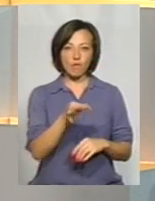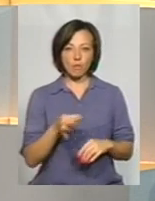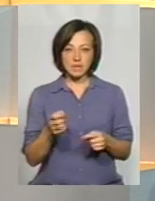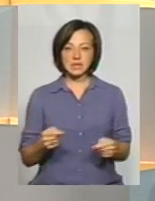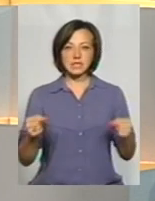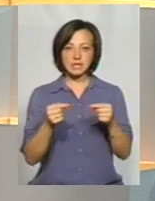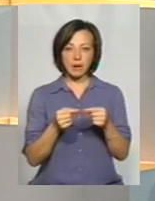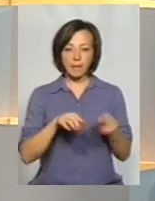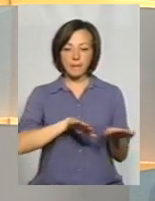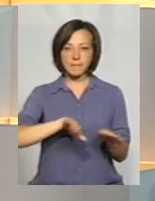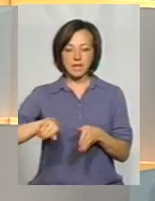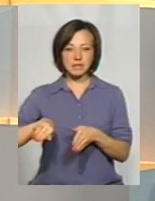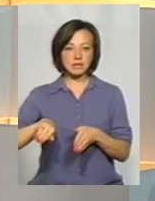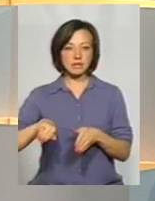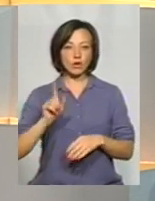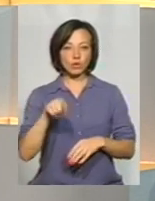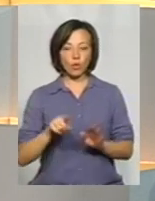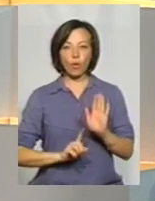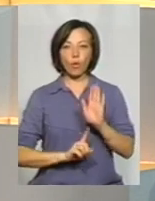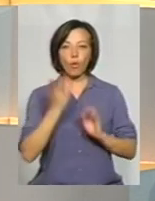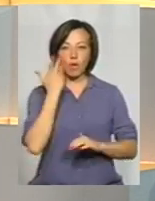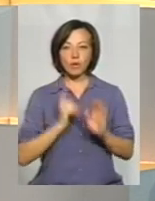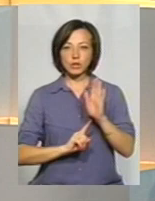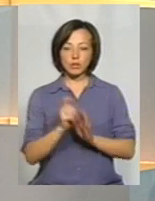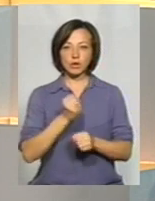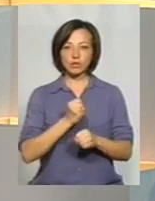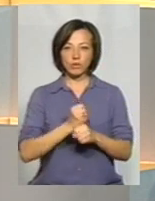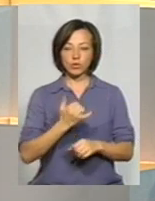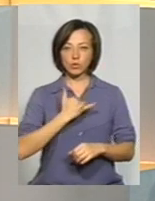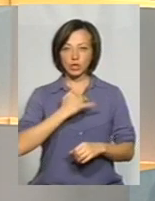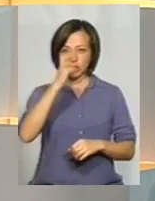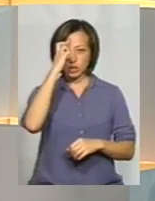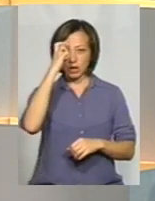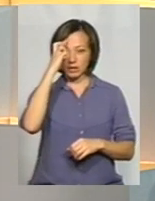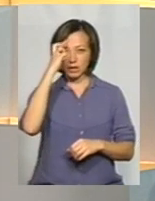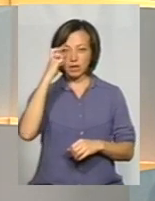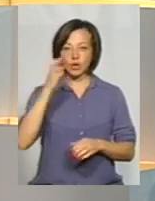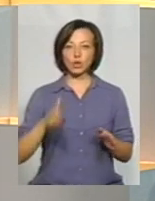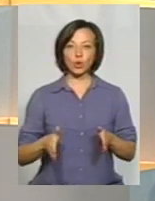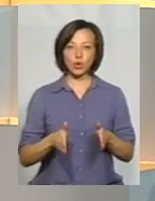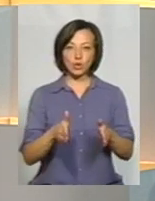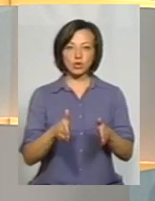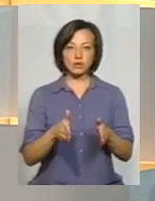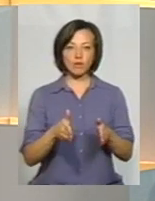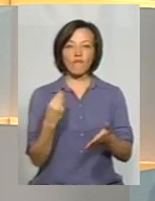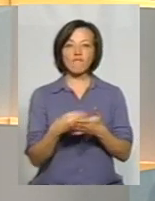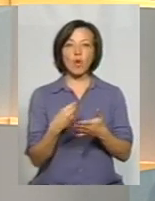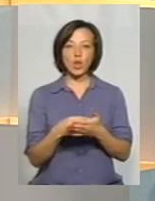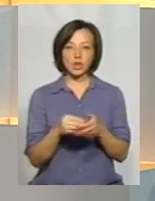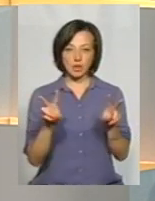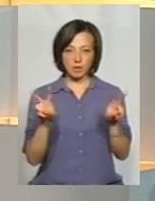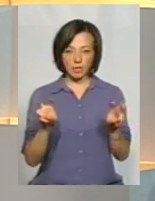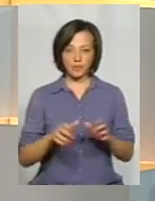саме після того, як запрацював в нашій державі державний дорожний фонд.